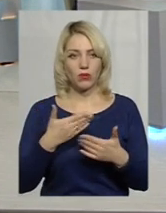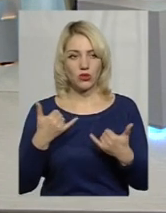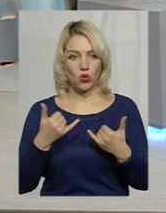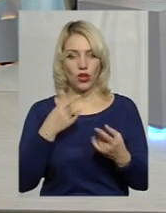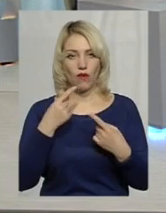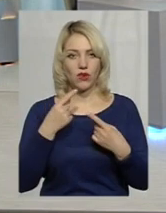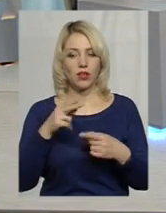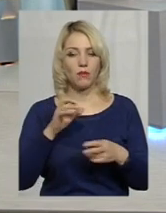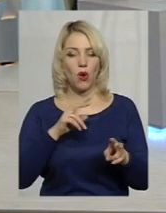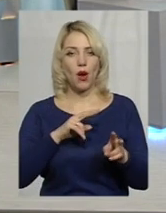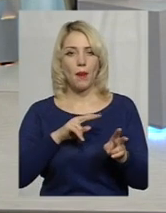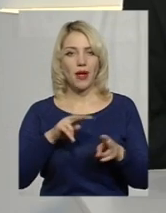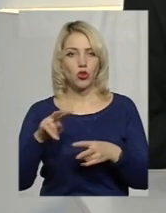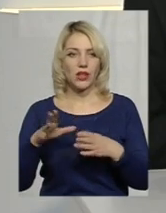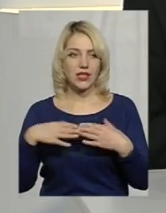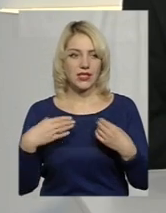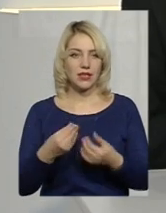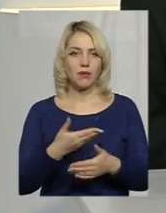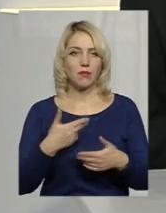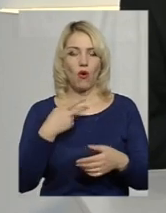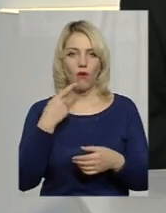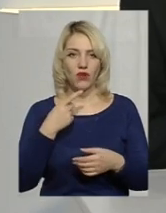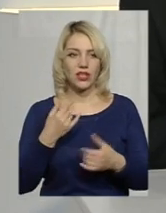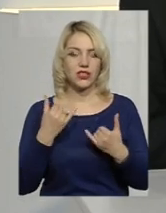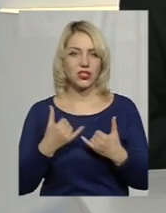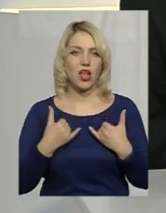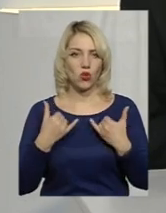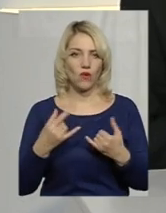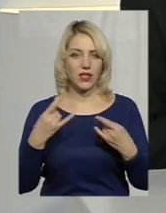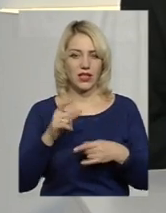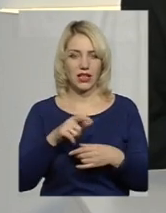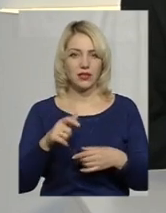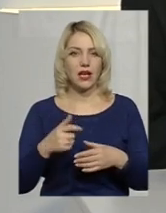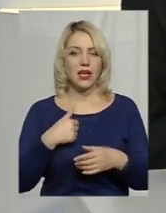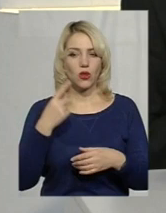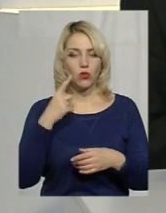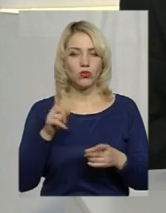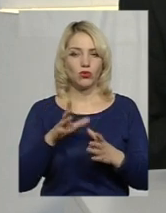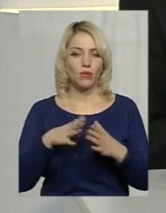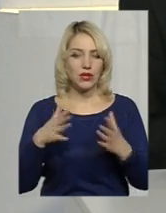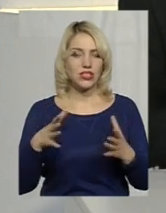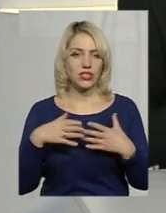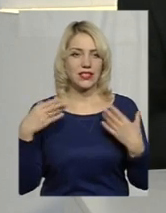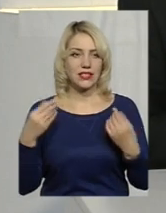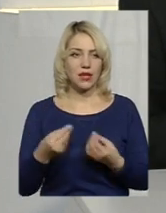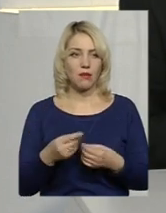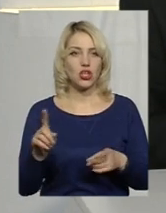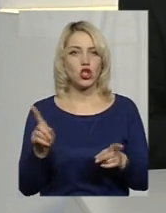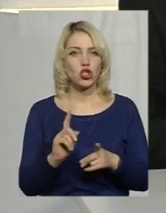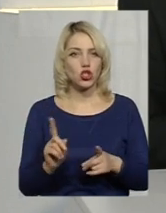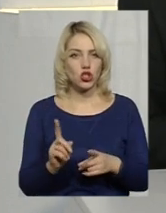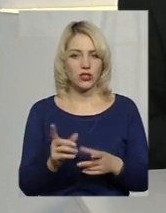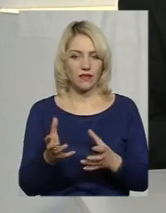говорили, про патронатні сім'ї ми говорили сьогодні, шановні телеглядачі, я думаю, що більшість сімей щось